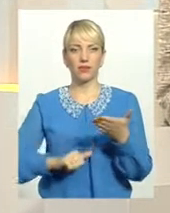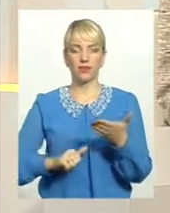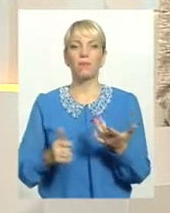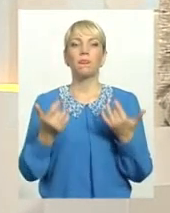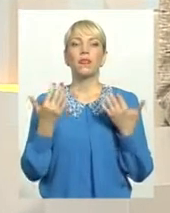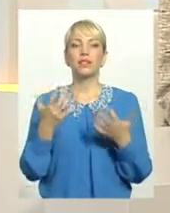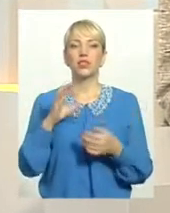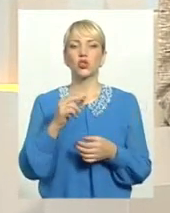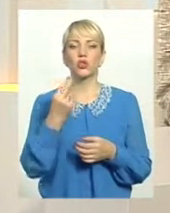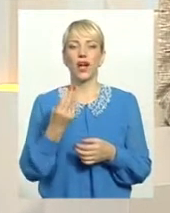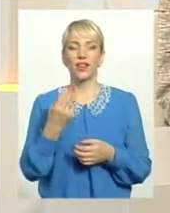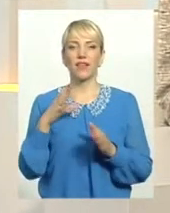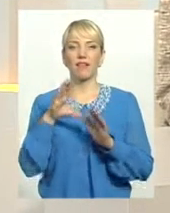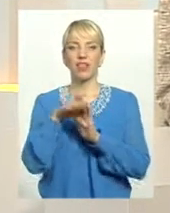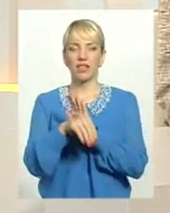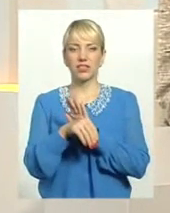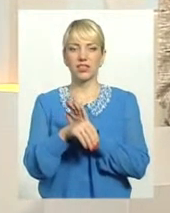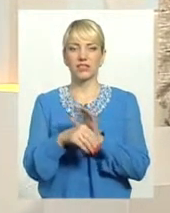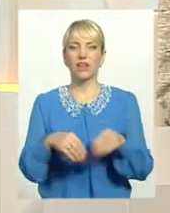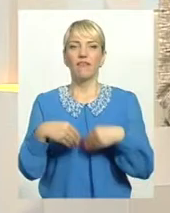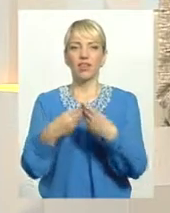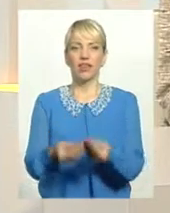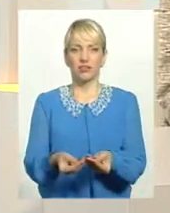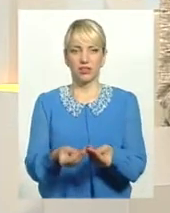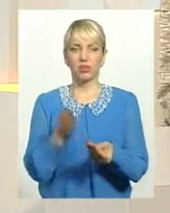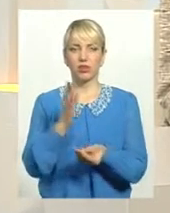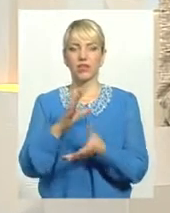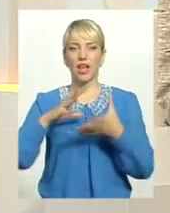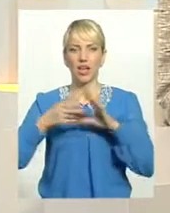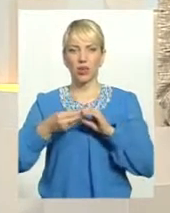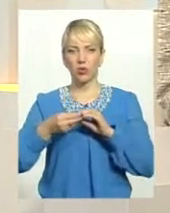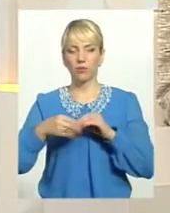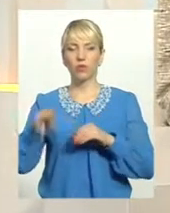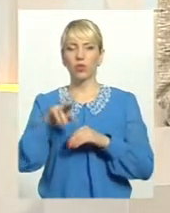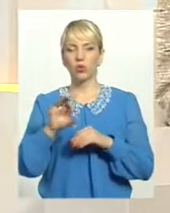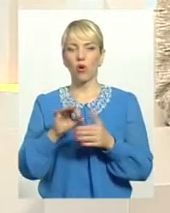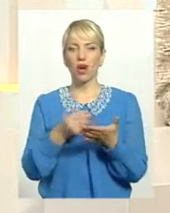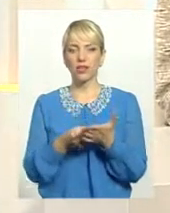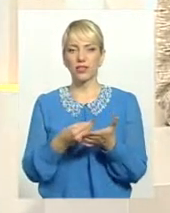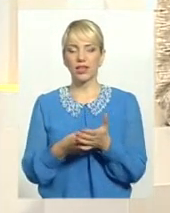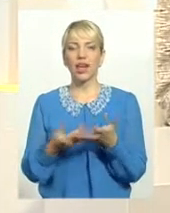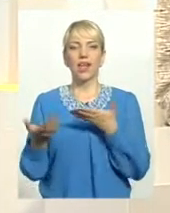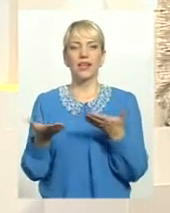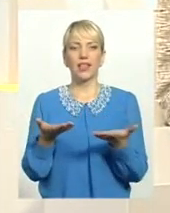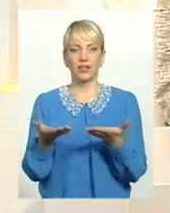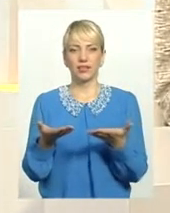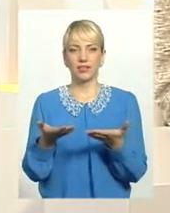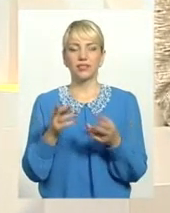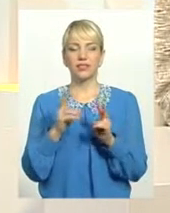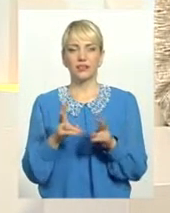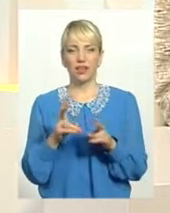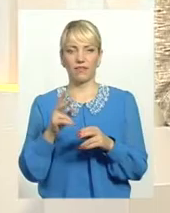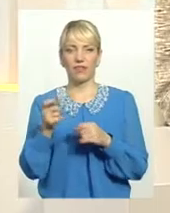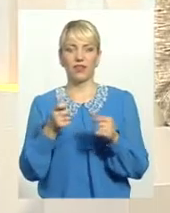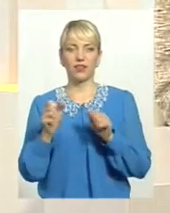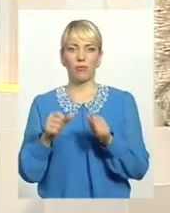скільки соціальних внесків внесено загалом до казни, яким чином влада